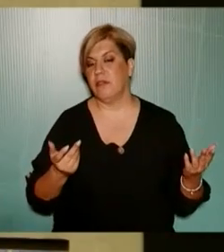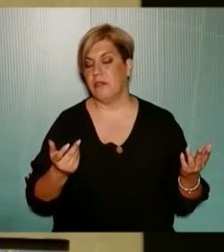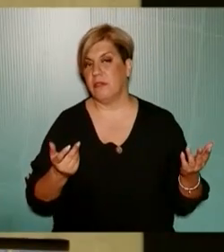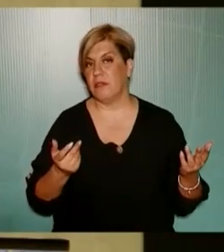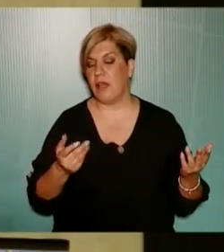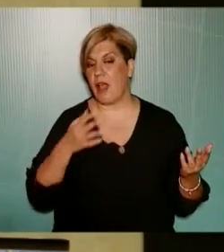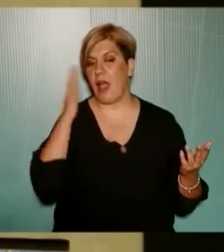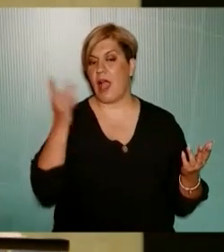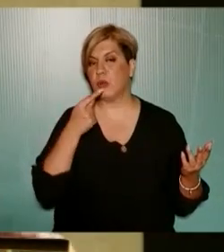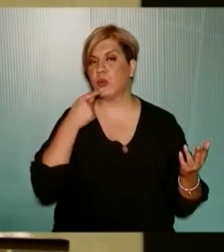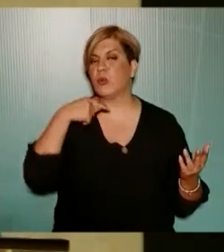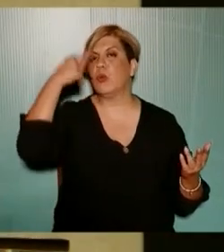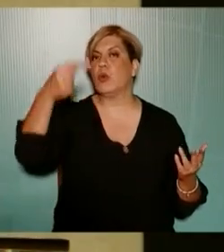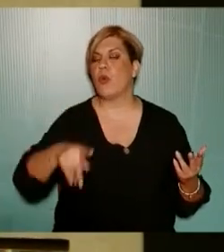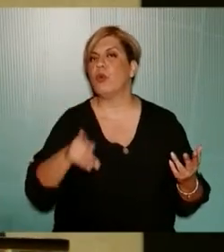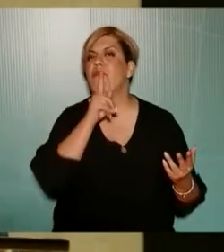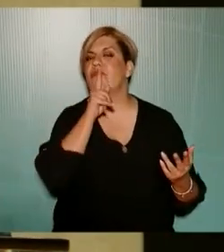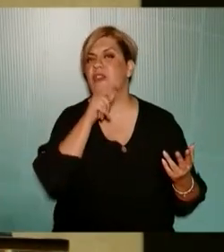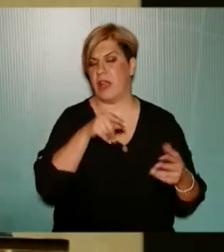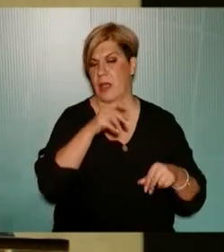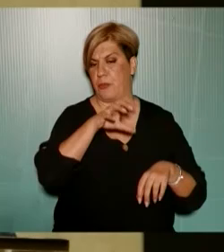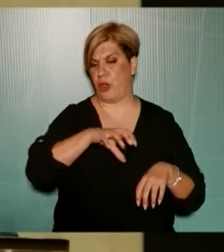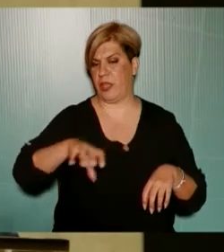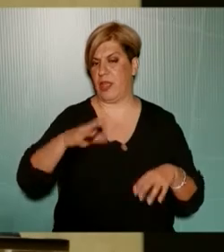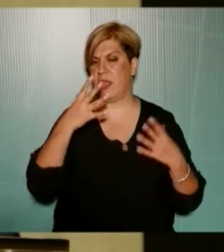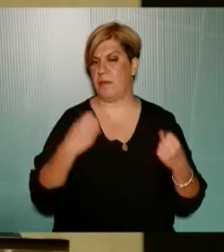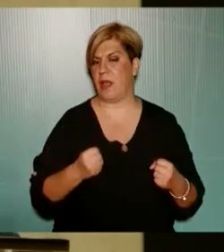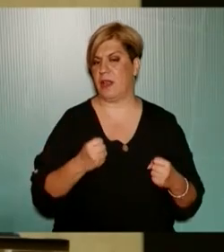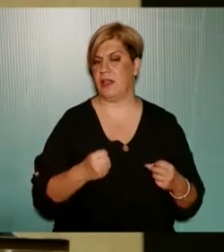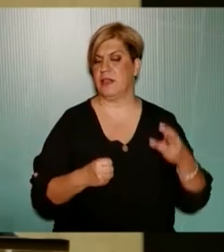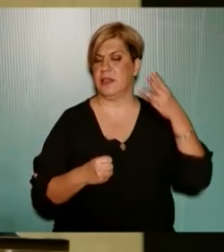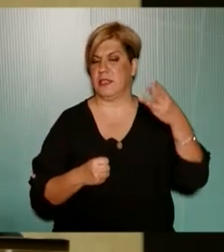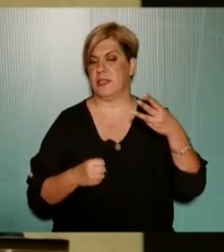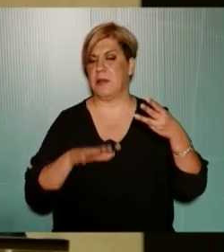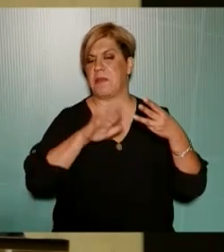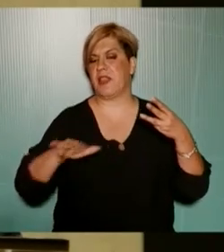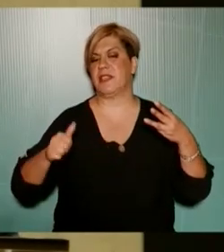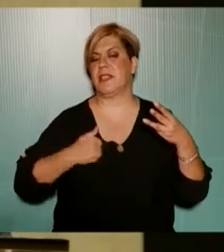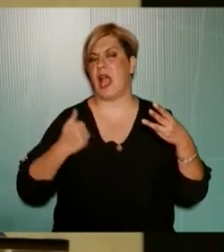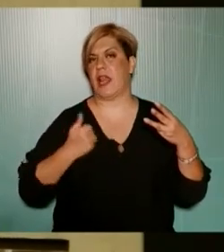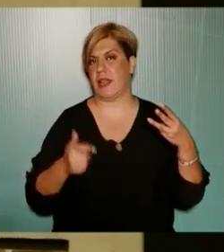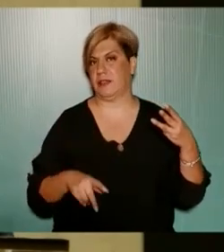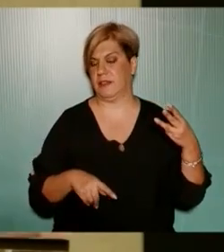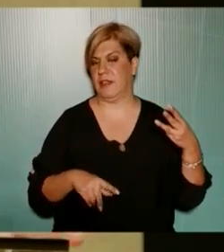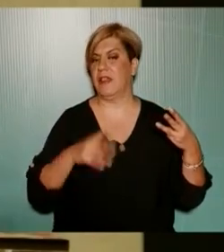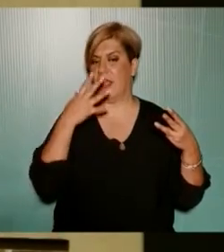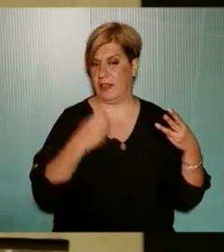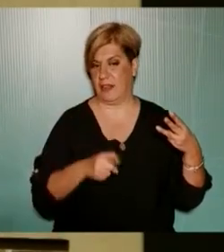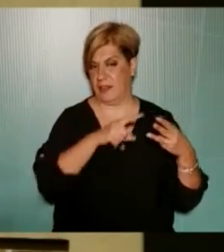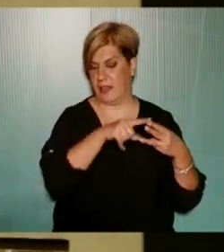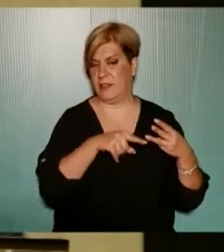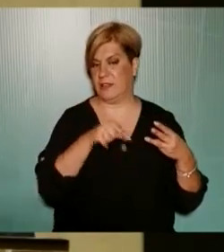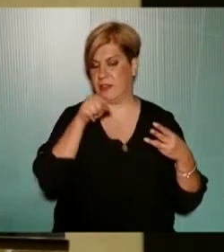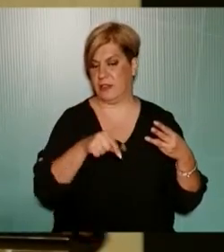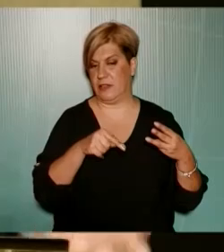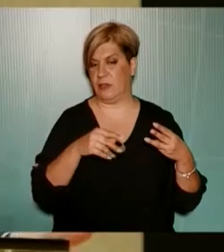λέγατε εάν του χρόνου τέτοιο καιρό υπάρχουνε τρεις παιδικές χαρές θα ήταν και αυτό στα